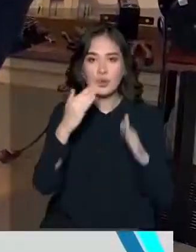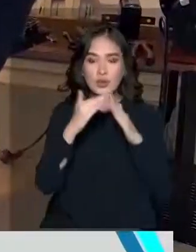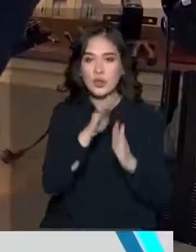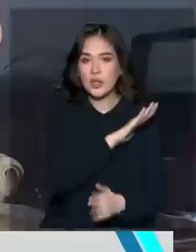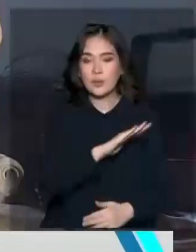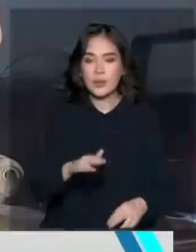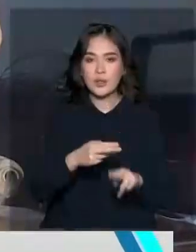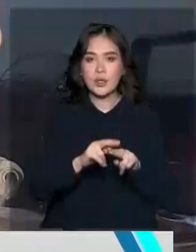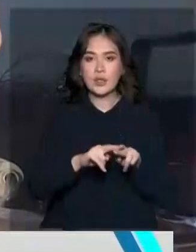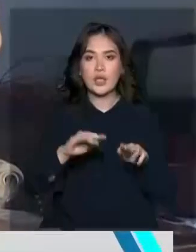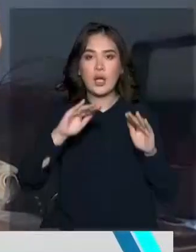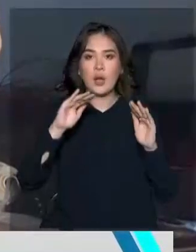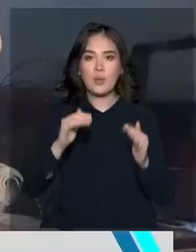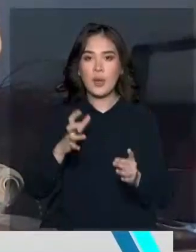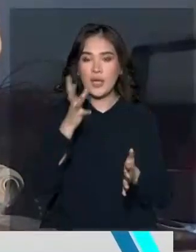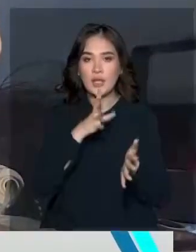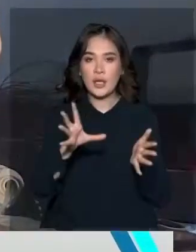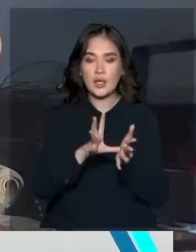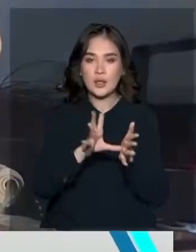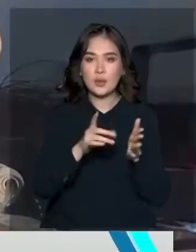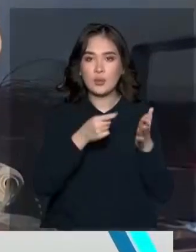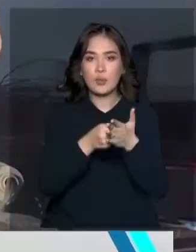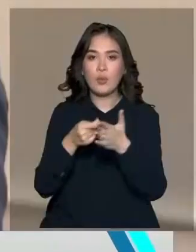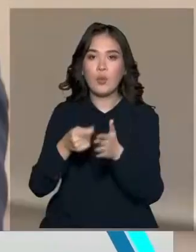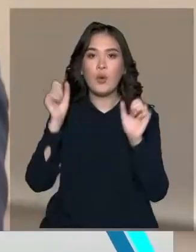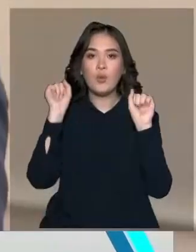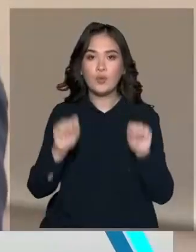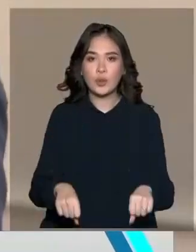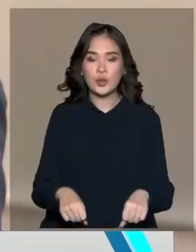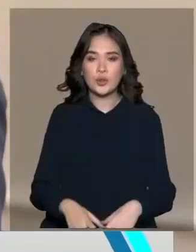Жалпы шағын өндіріс орнын энергиямен қамтамасы тетугә дежет кілікті.